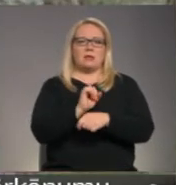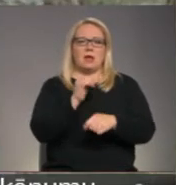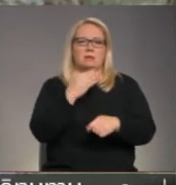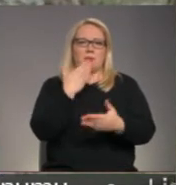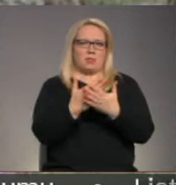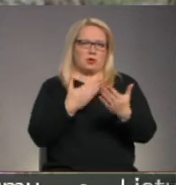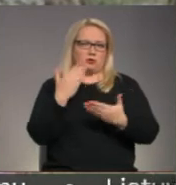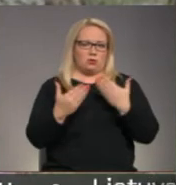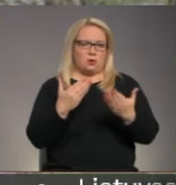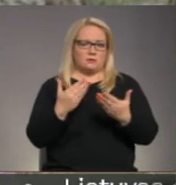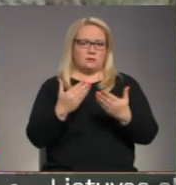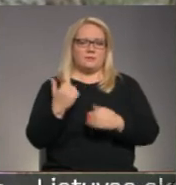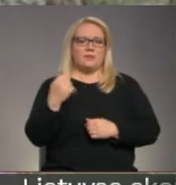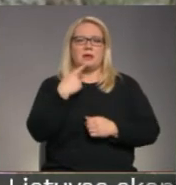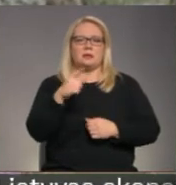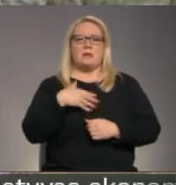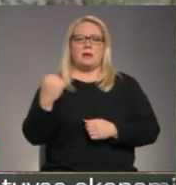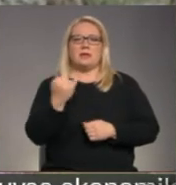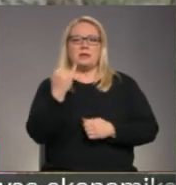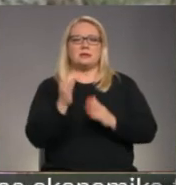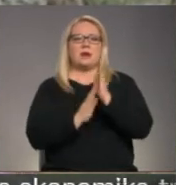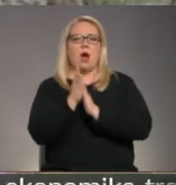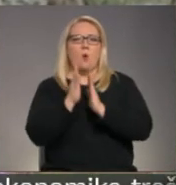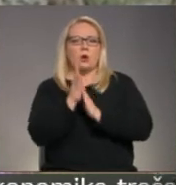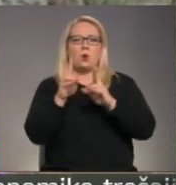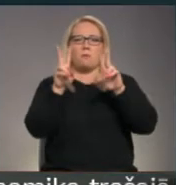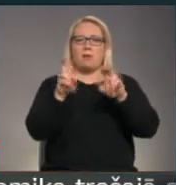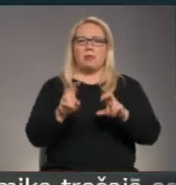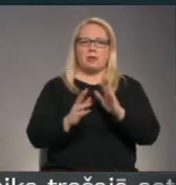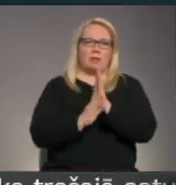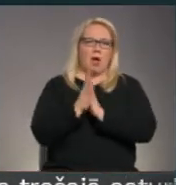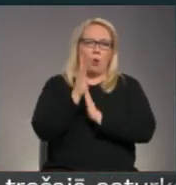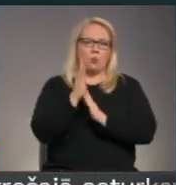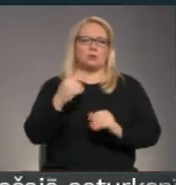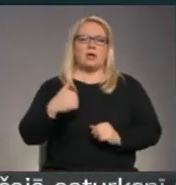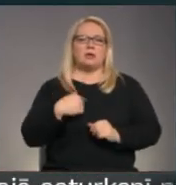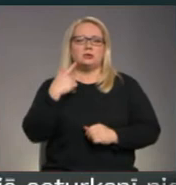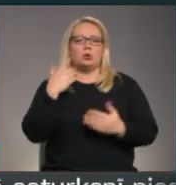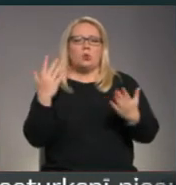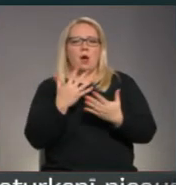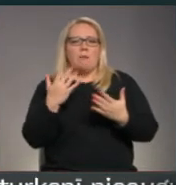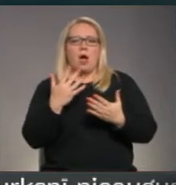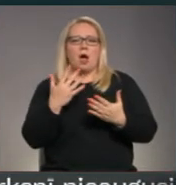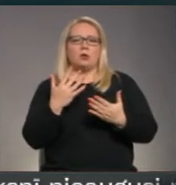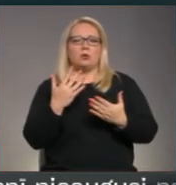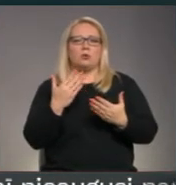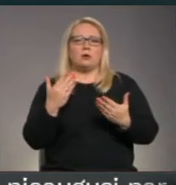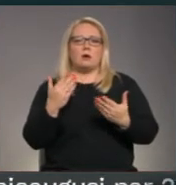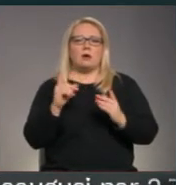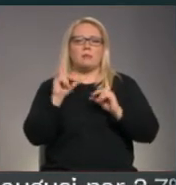Man interesē auģi un pētīt augus. Es domāju, braukt